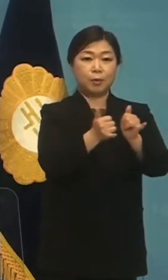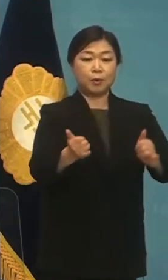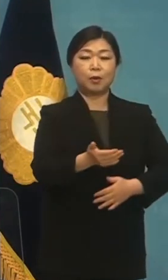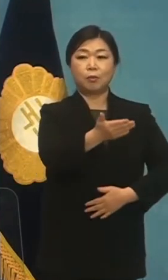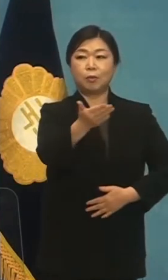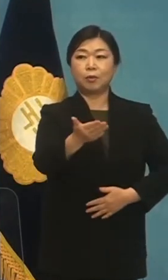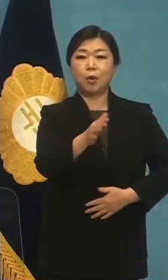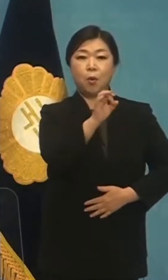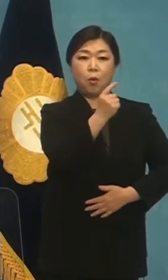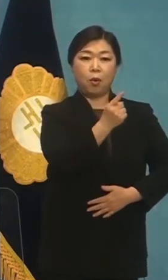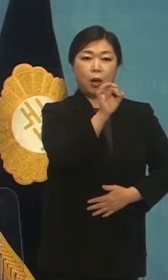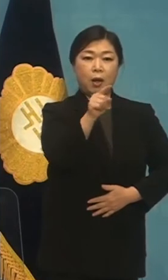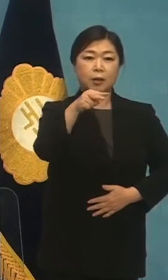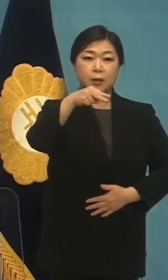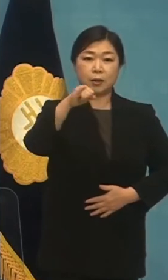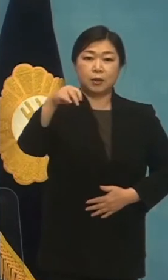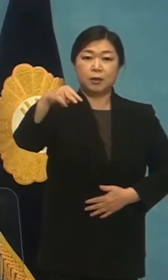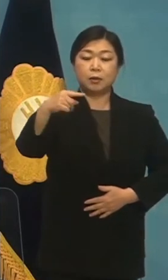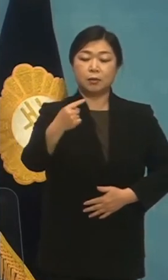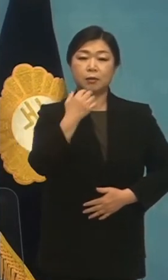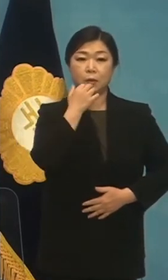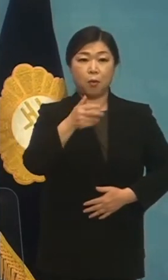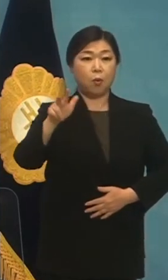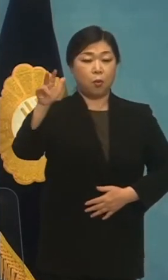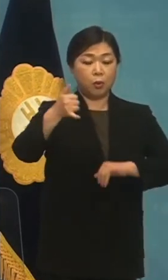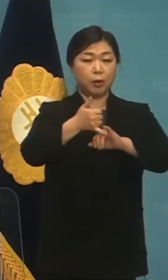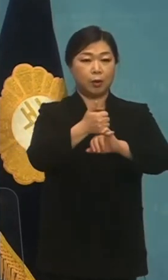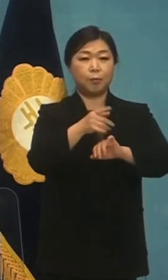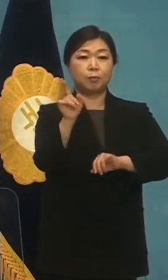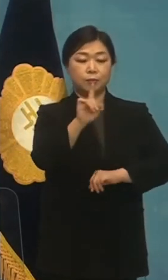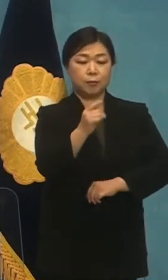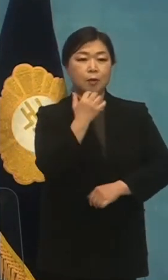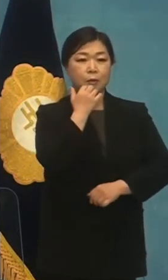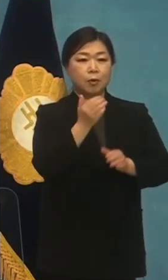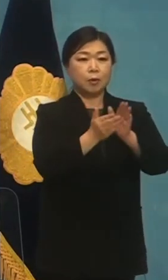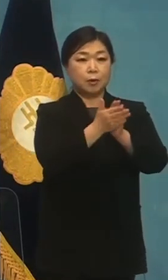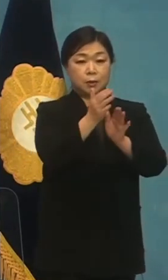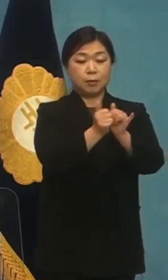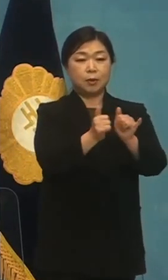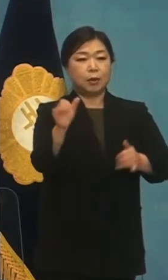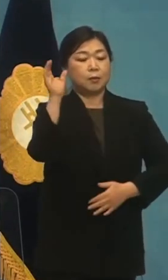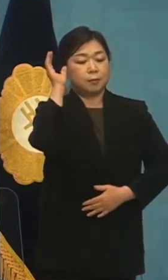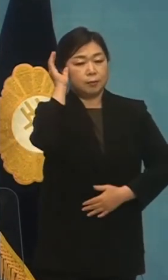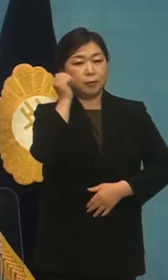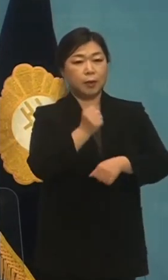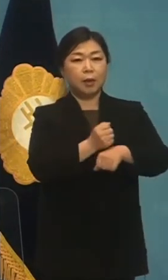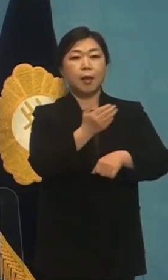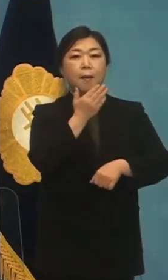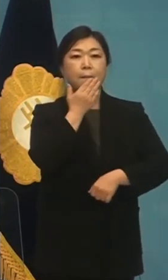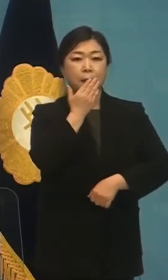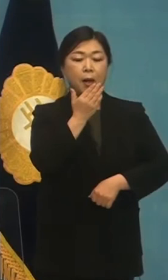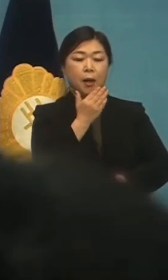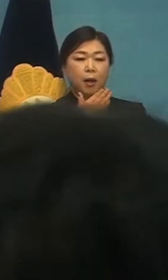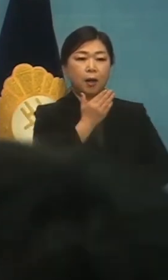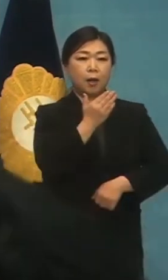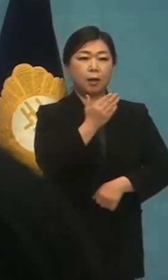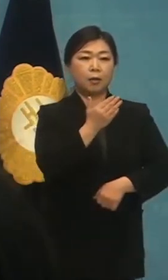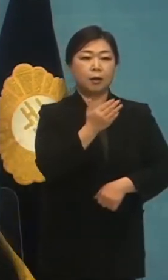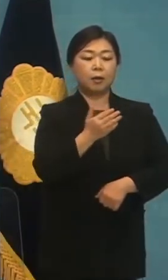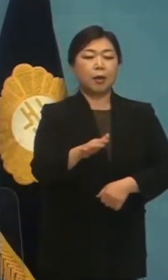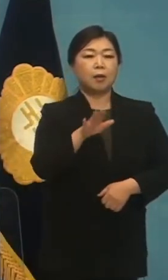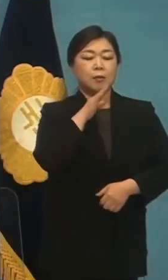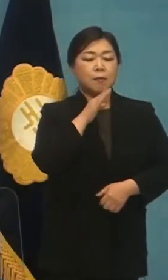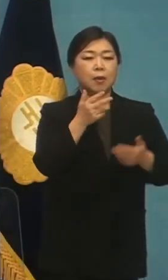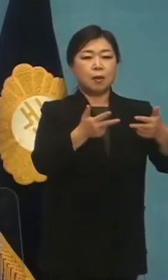오아시스 서울 공약은 시민들이 기댈 수 있는 갓마더 서울시장이 되고